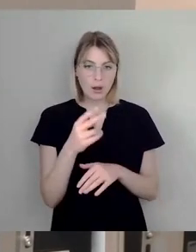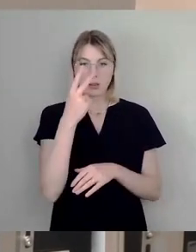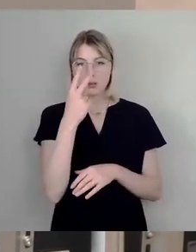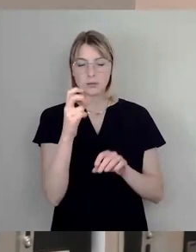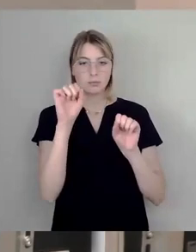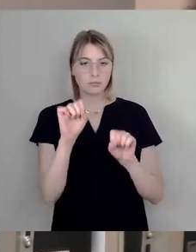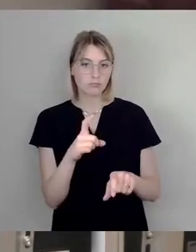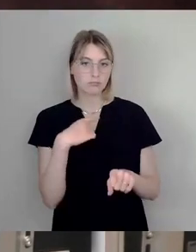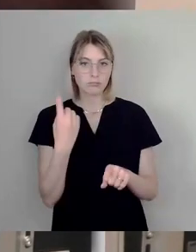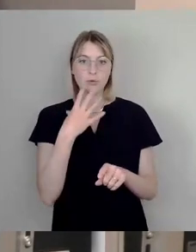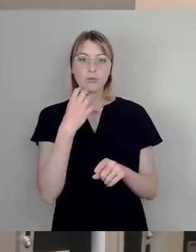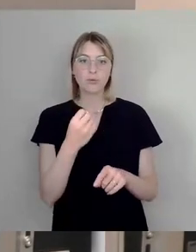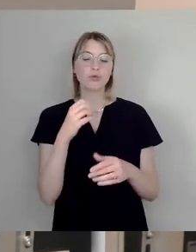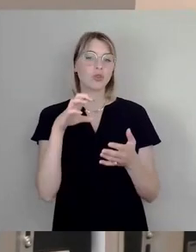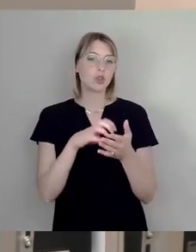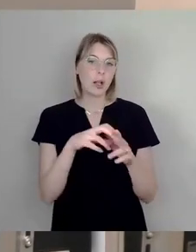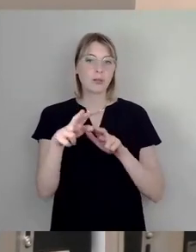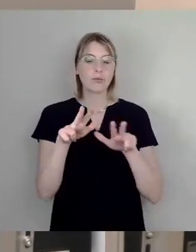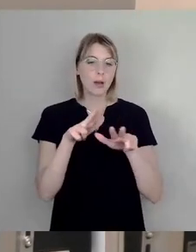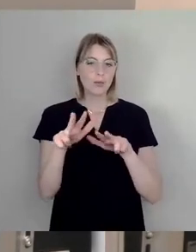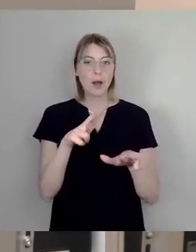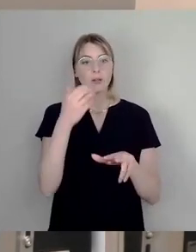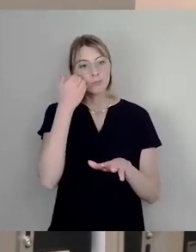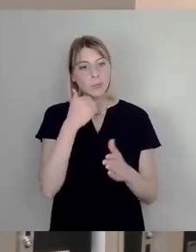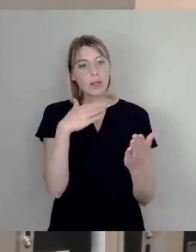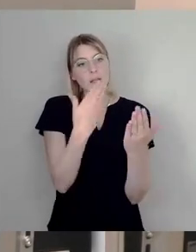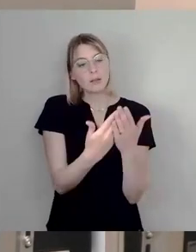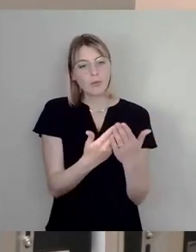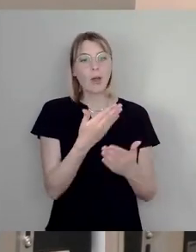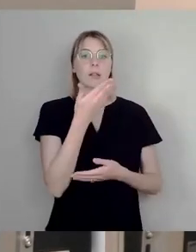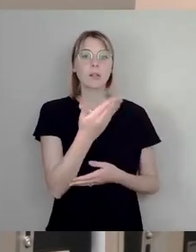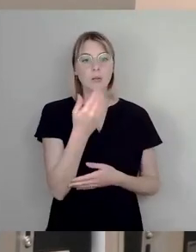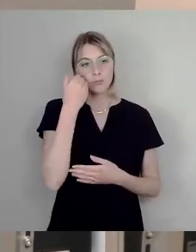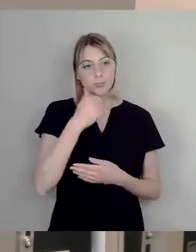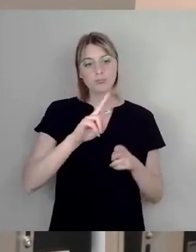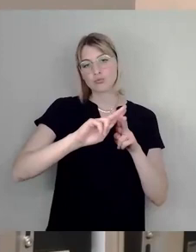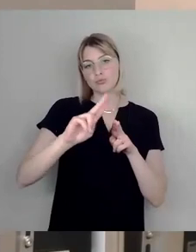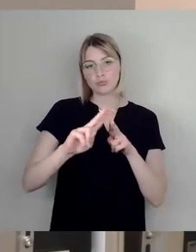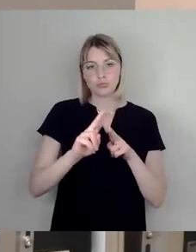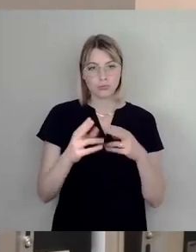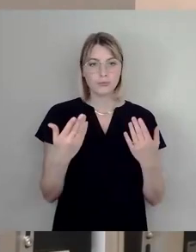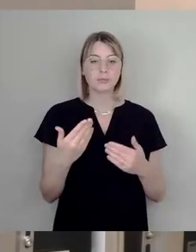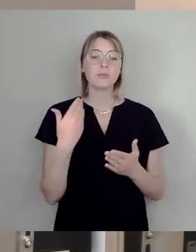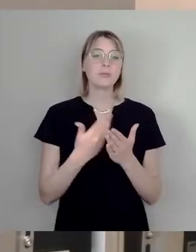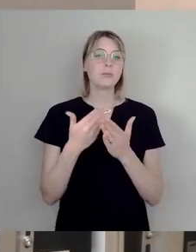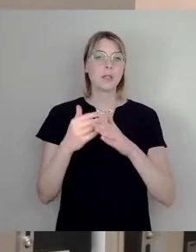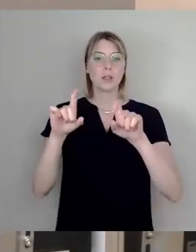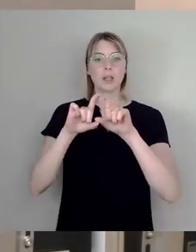der Stadtverwaltung auch ein paar Hinweise mitgeben wollen, was man besser machen könnte. Da geht es zum Beispiel um das Thema Wegweisung.